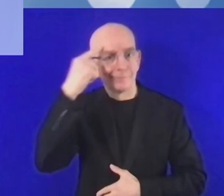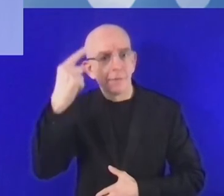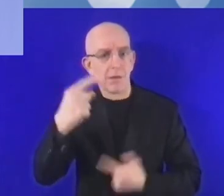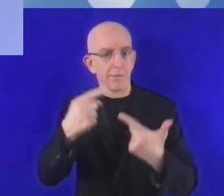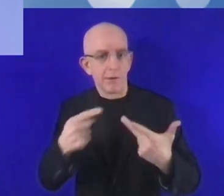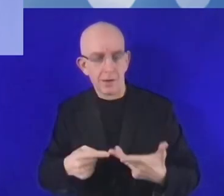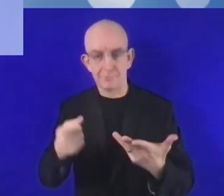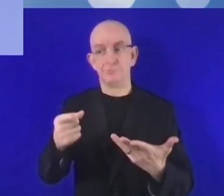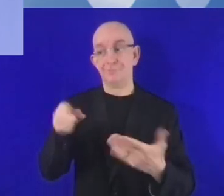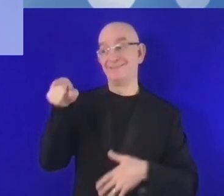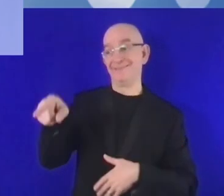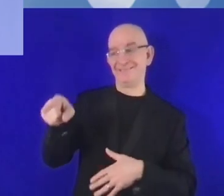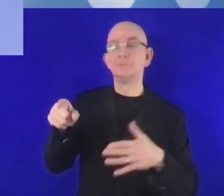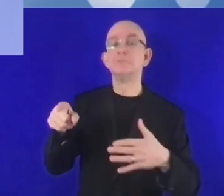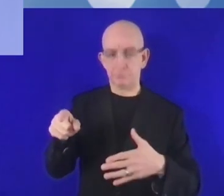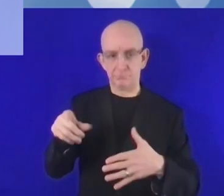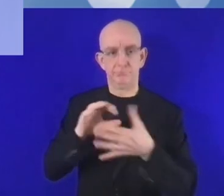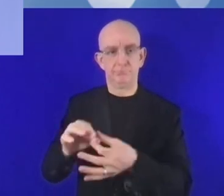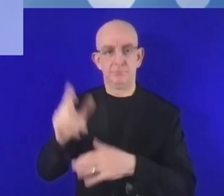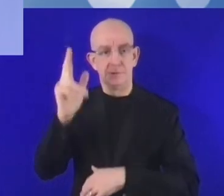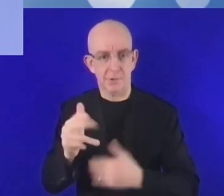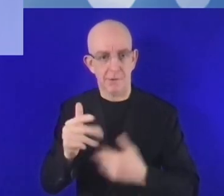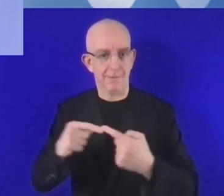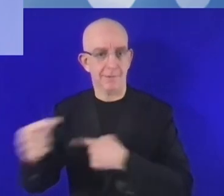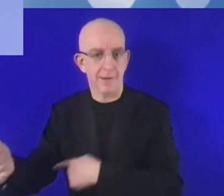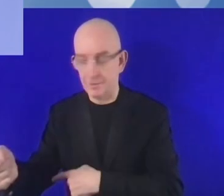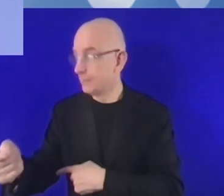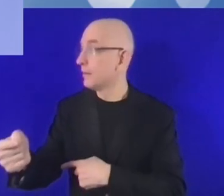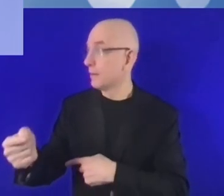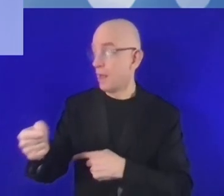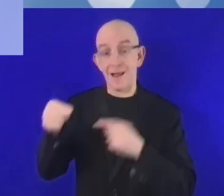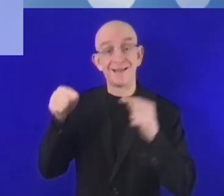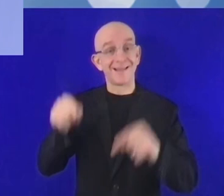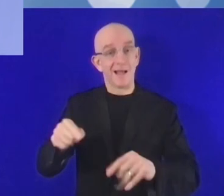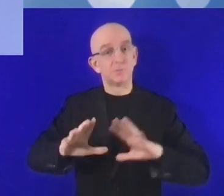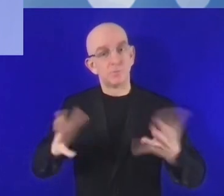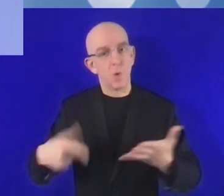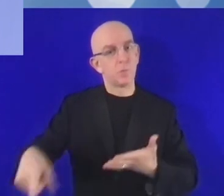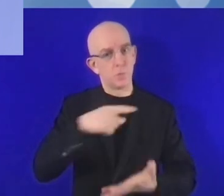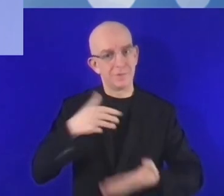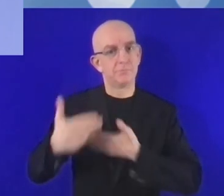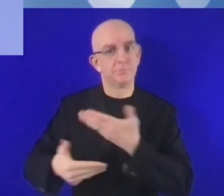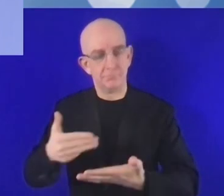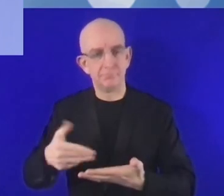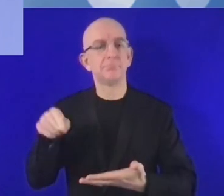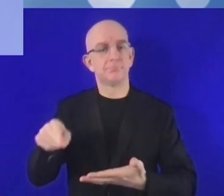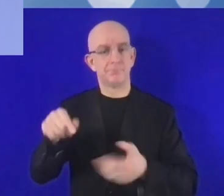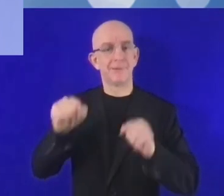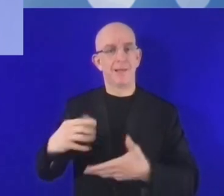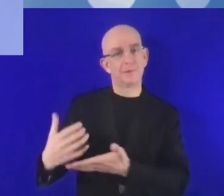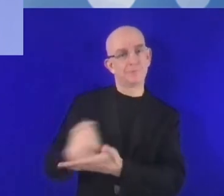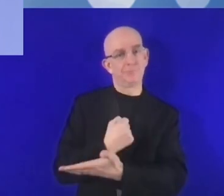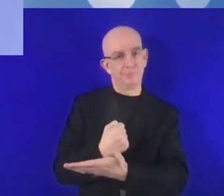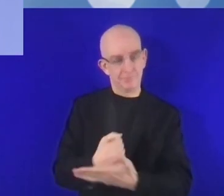أفكار إبداعية ومنفتحها ويجب علينا دعمها. دول نامية مثل